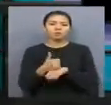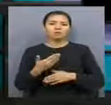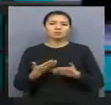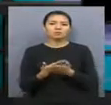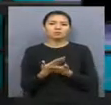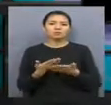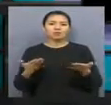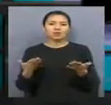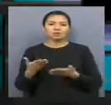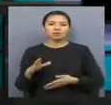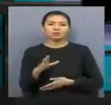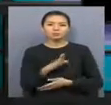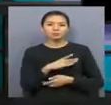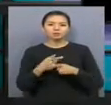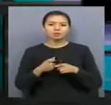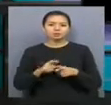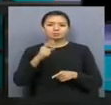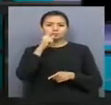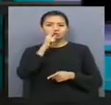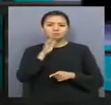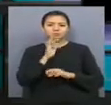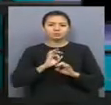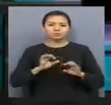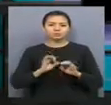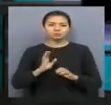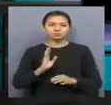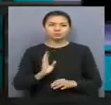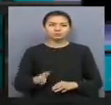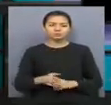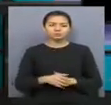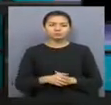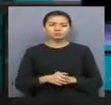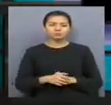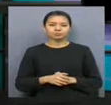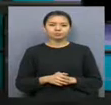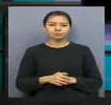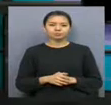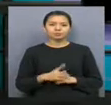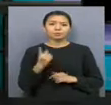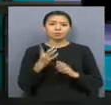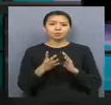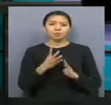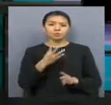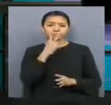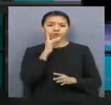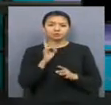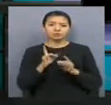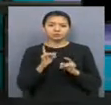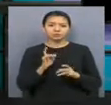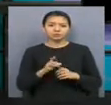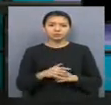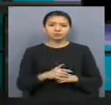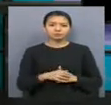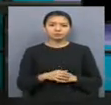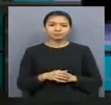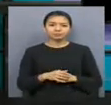ҚАЛЫКТАРДЫң өрнекі ғандай. Бұл тұрасында алдағы жарты сағат көлемінде баяндайтын боламыз. Алдыңен аптағы арқау болған ақпаратқа